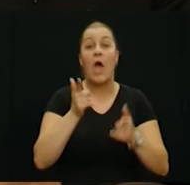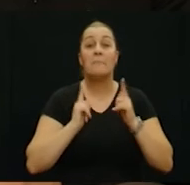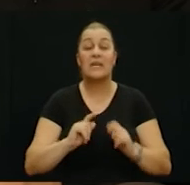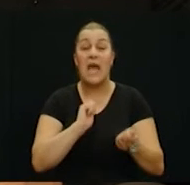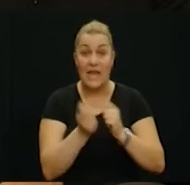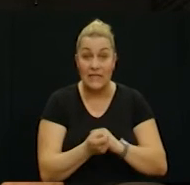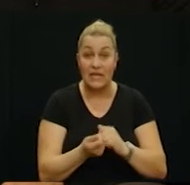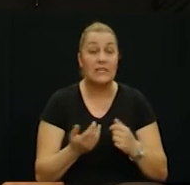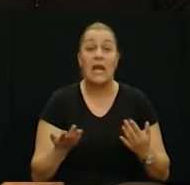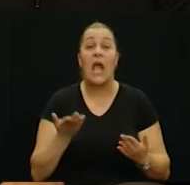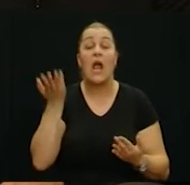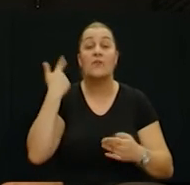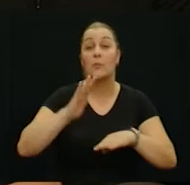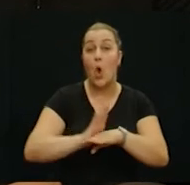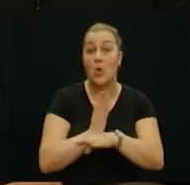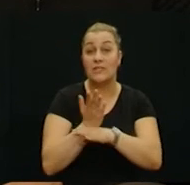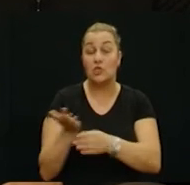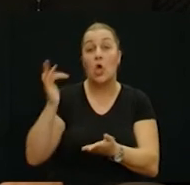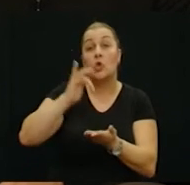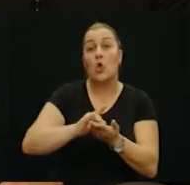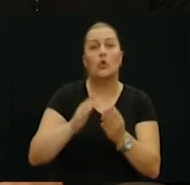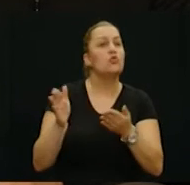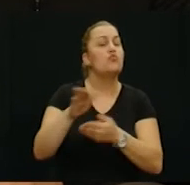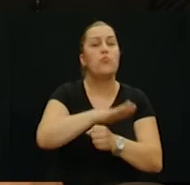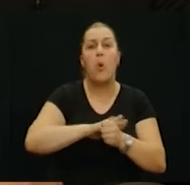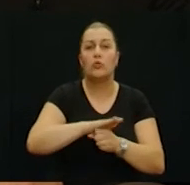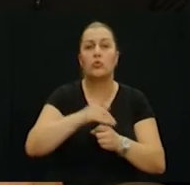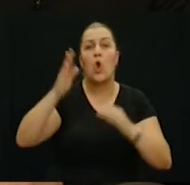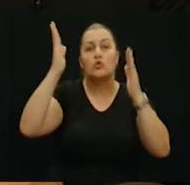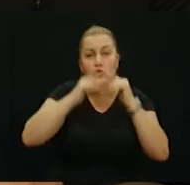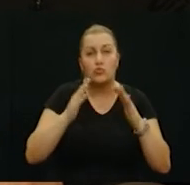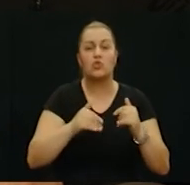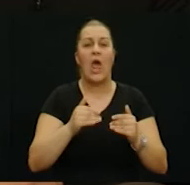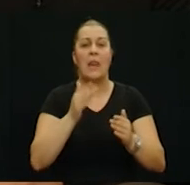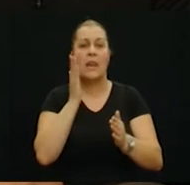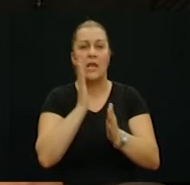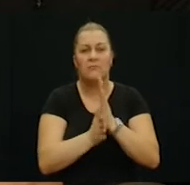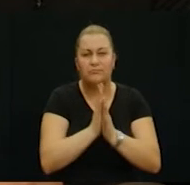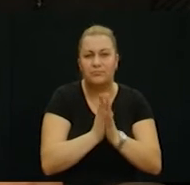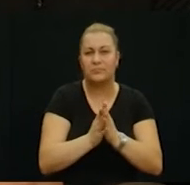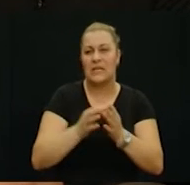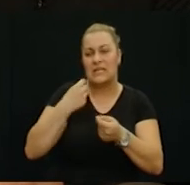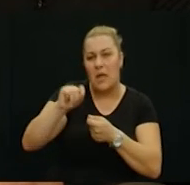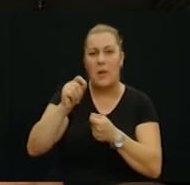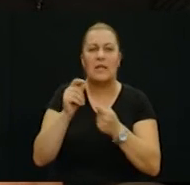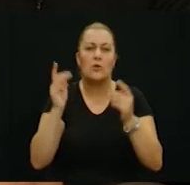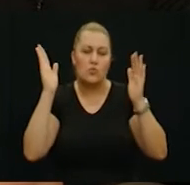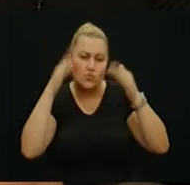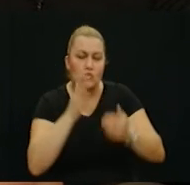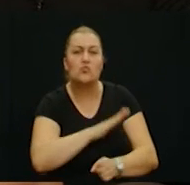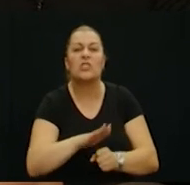to mirna reintegracija kakav je bio osjećaj doći u potpuno srušeni razrušeni zapaljeni smrljeni